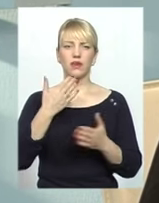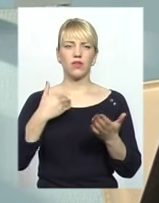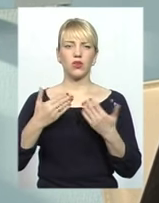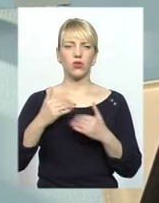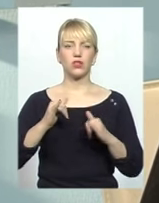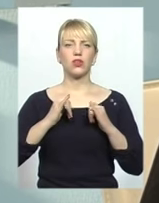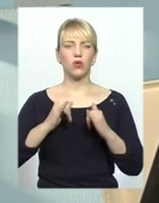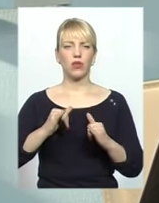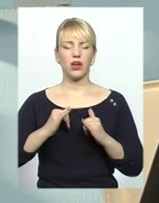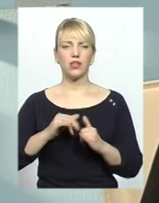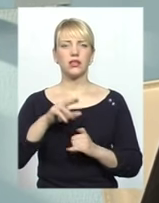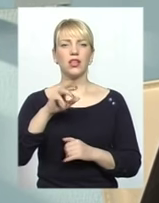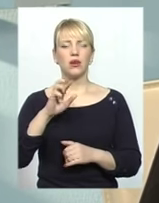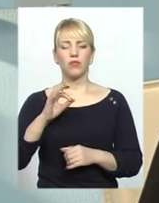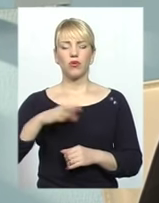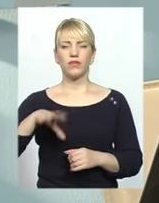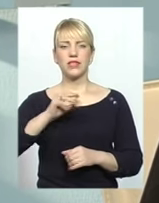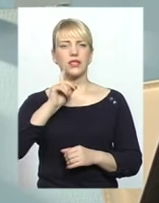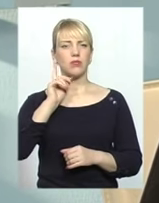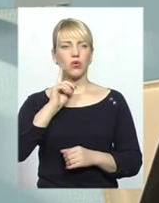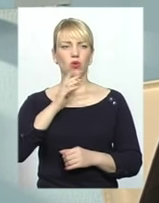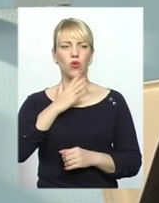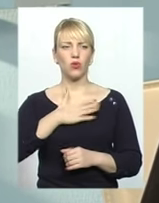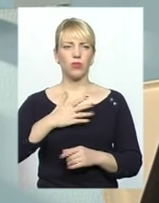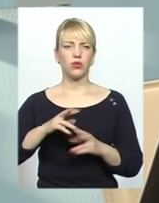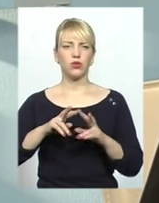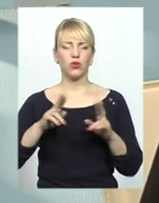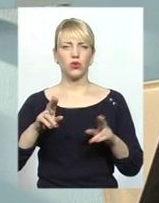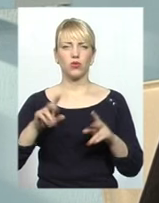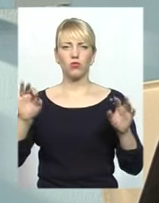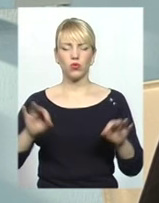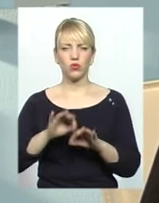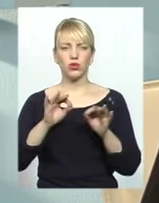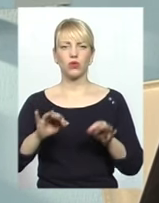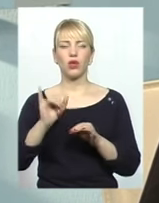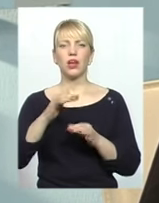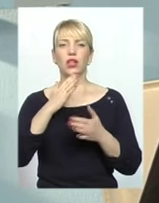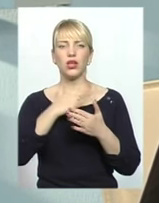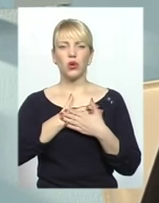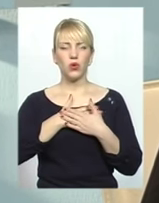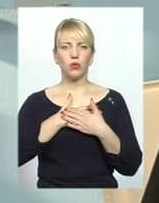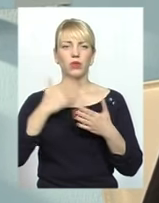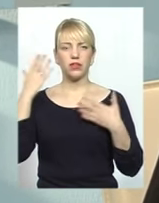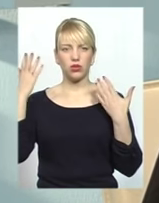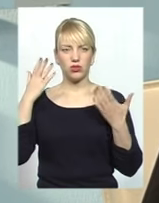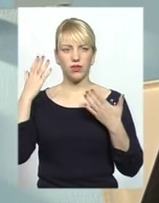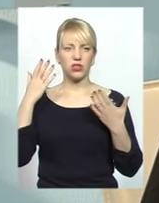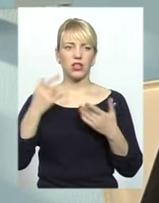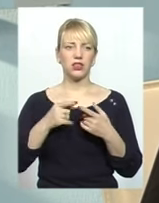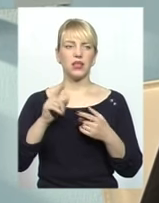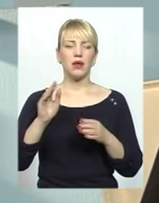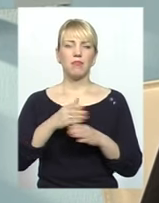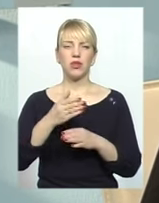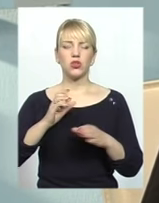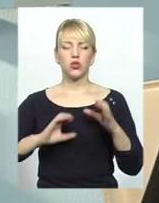толерантне, тому що вони всі молодь, люблять одну музику, люблять розважатися. Ну, і так, в принципі, між